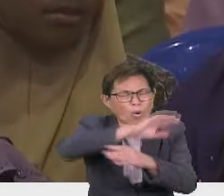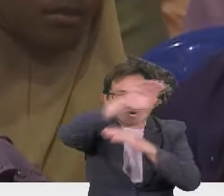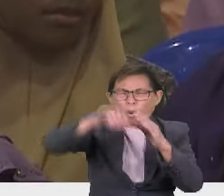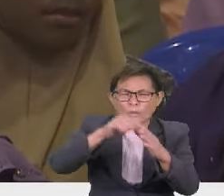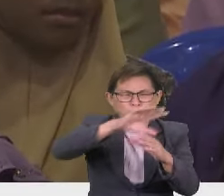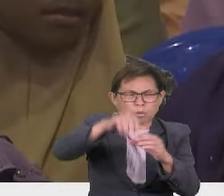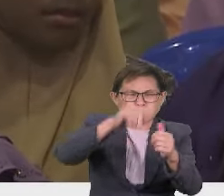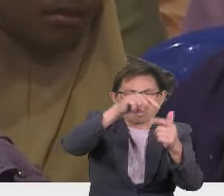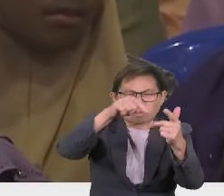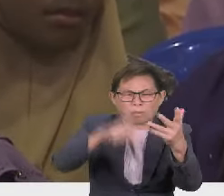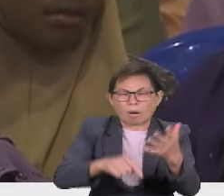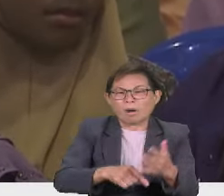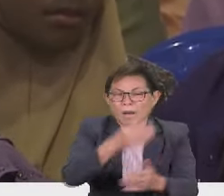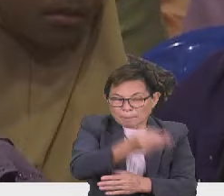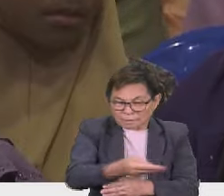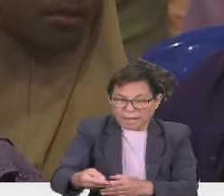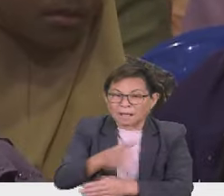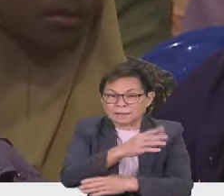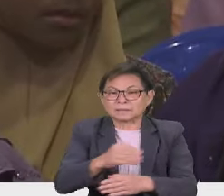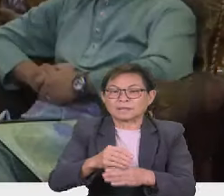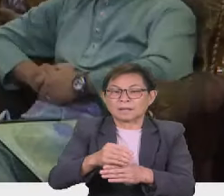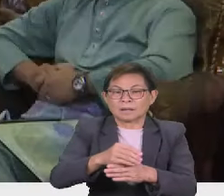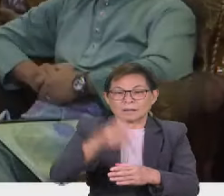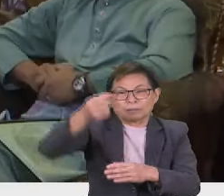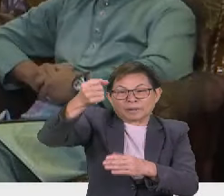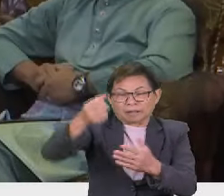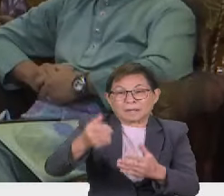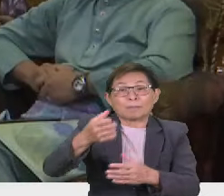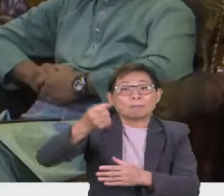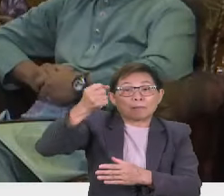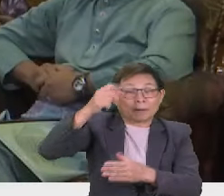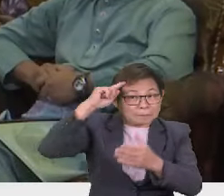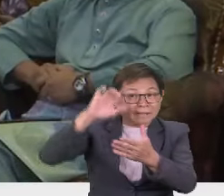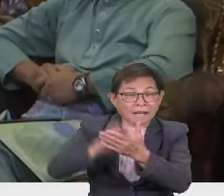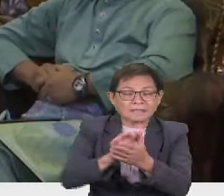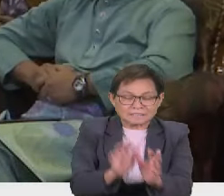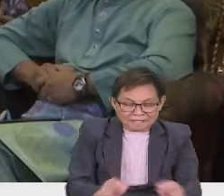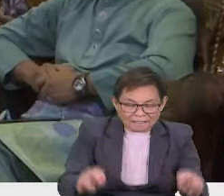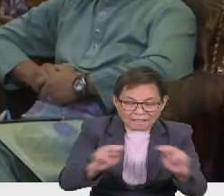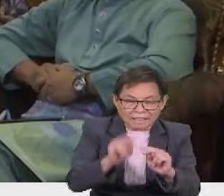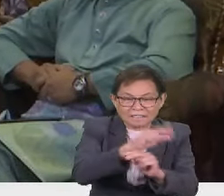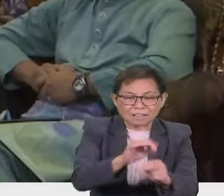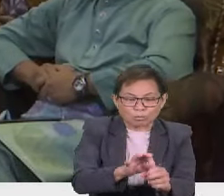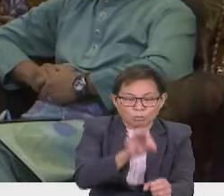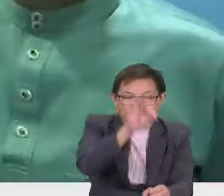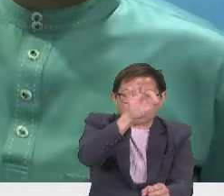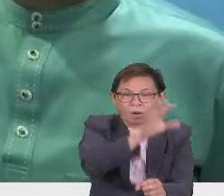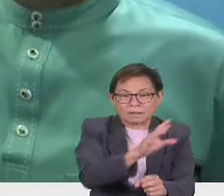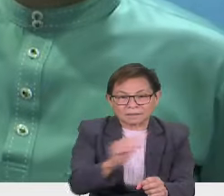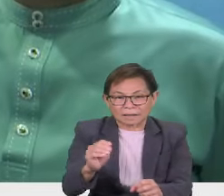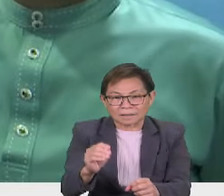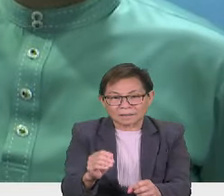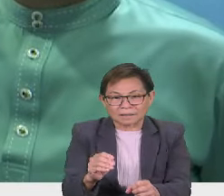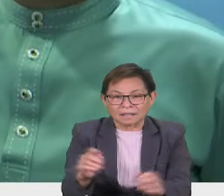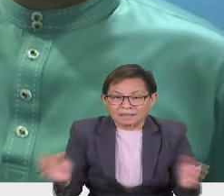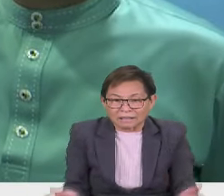aspek kebendaan, material tetapi juga pegangan nilai, juga kerohanian serta